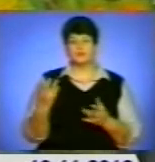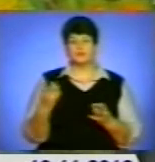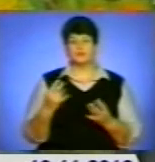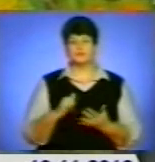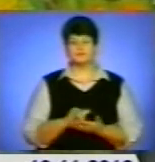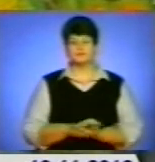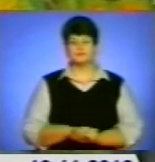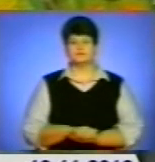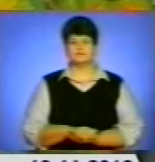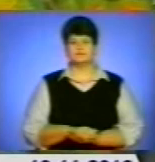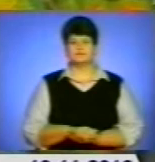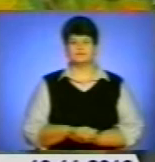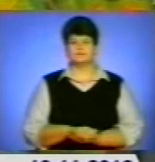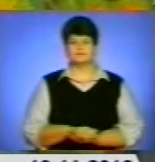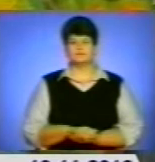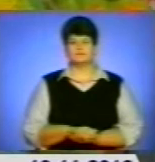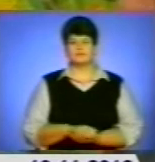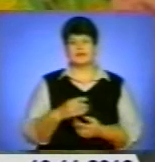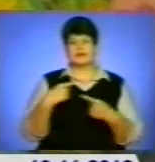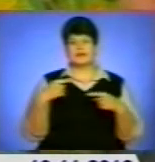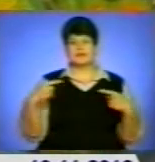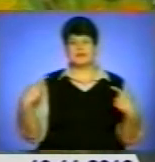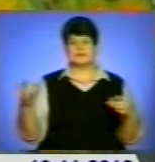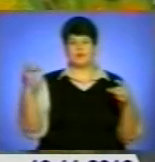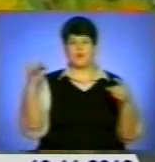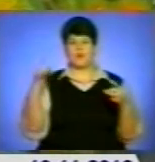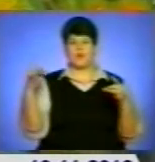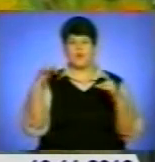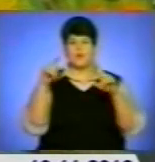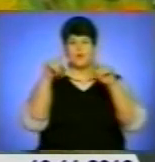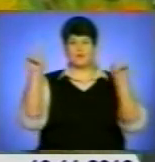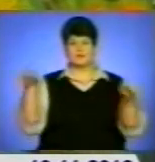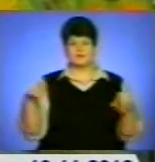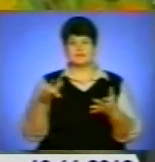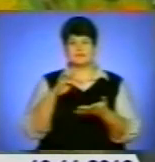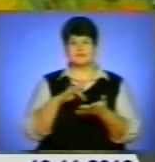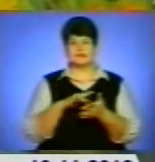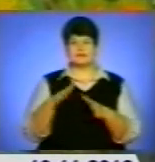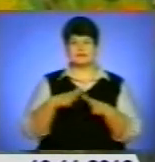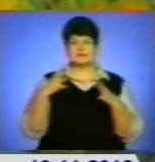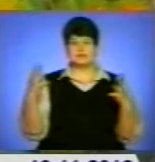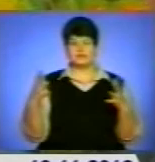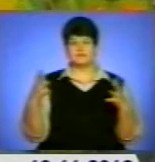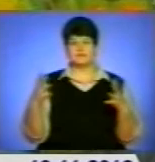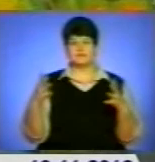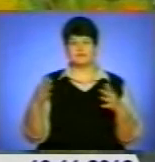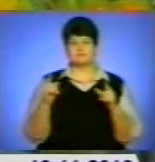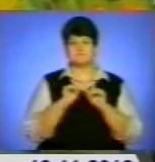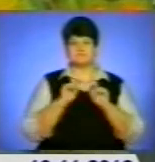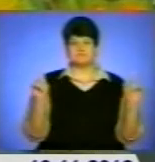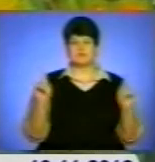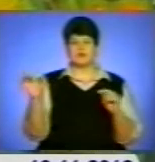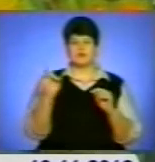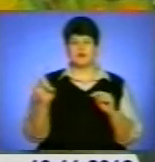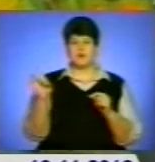і різного розміру навіть, ось на центральній стіні, доволі такий несподіваний розмір, як для